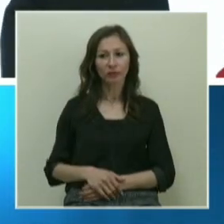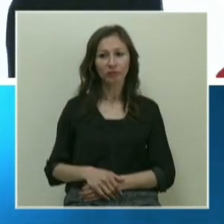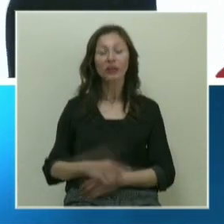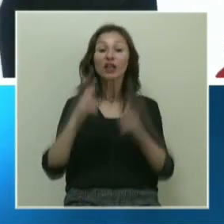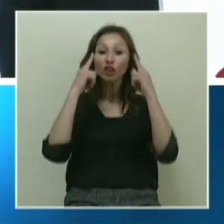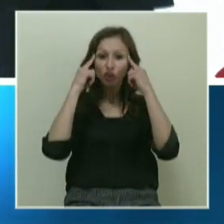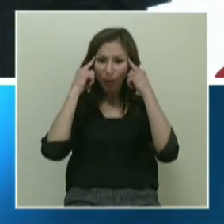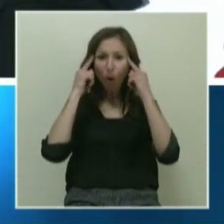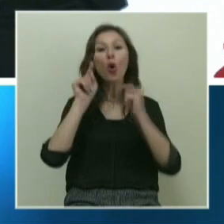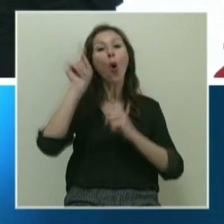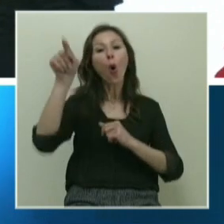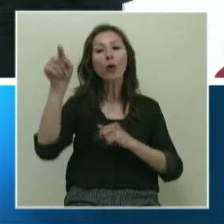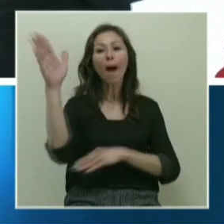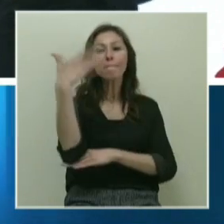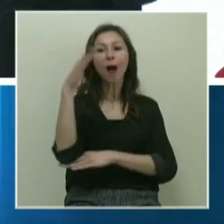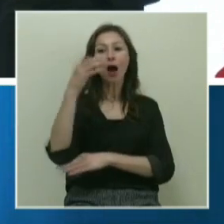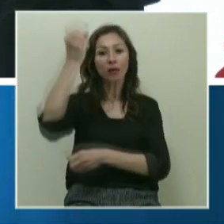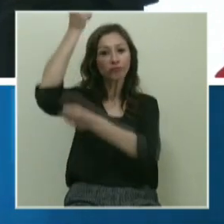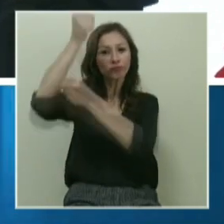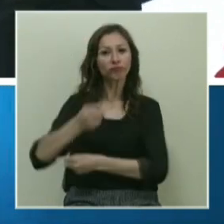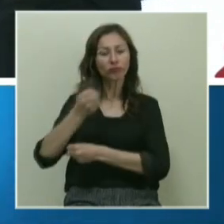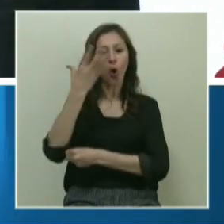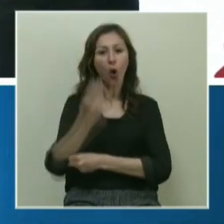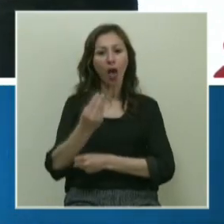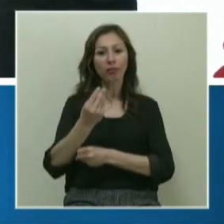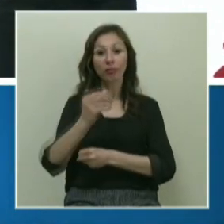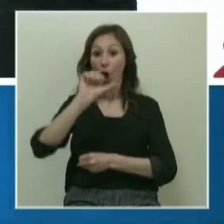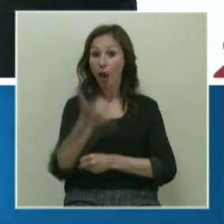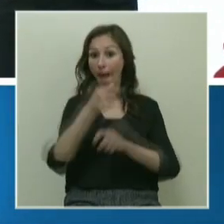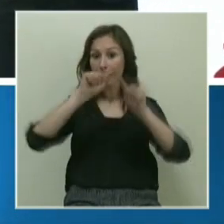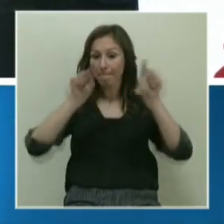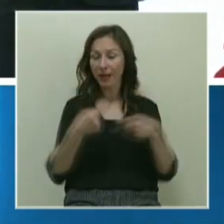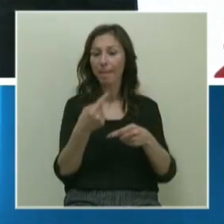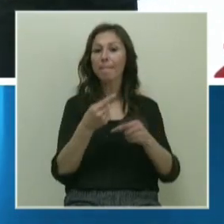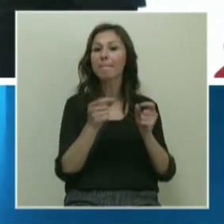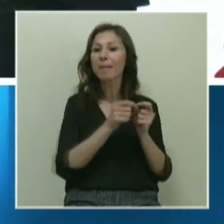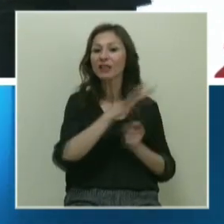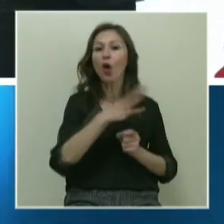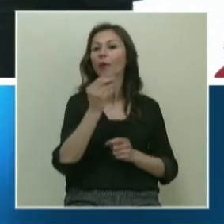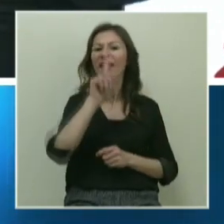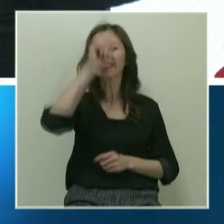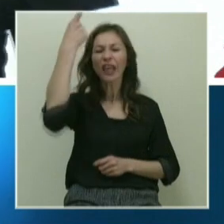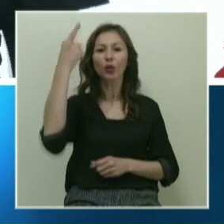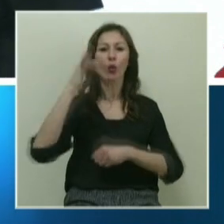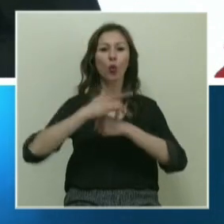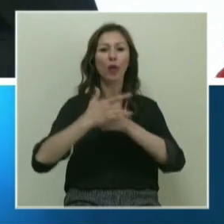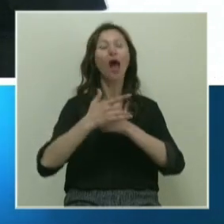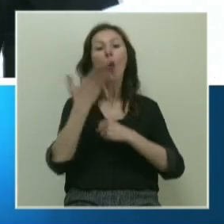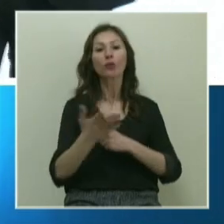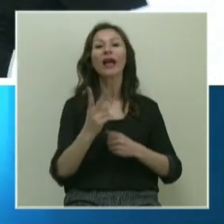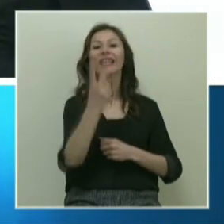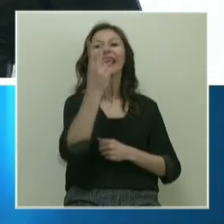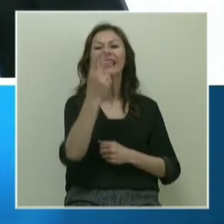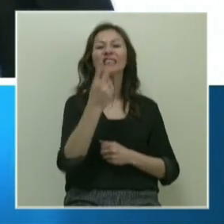Japonya, oraya bayrağını diken, tırnak içinde batılı olmayan tek ülkedir. O da 7.